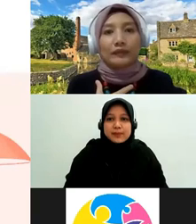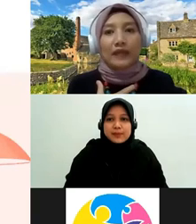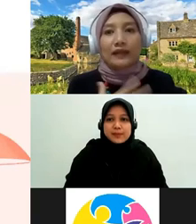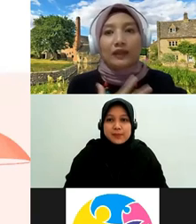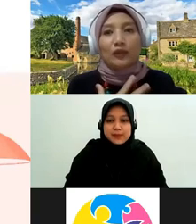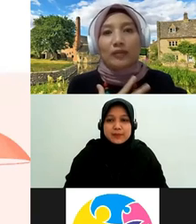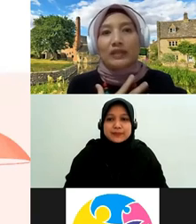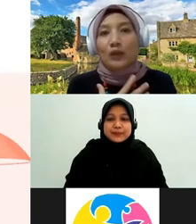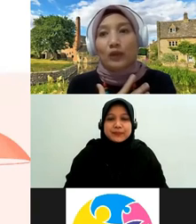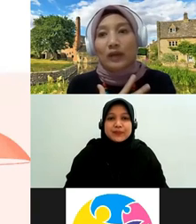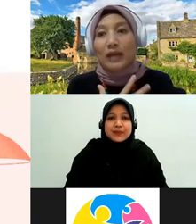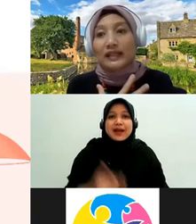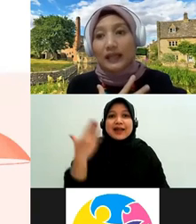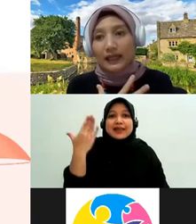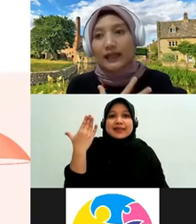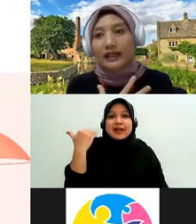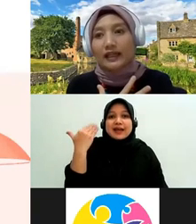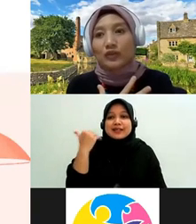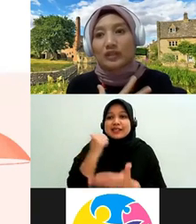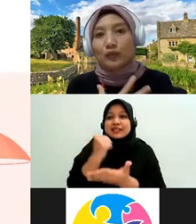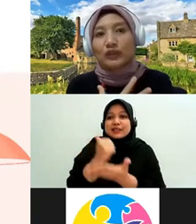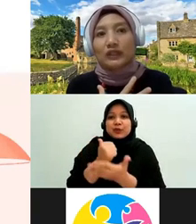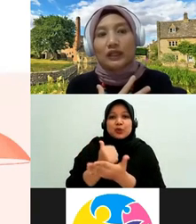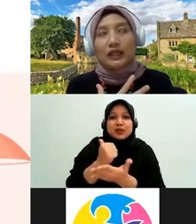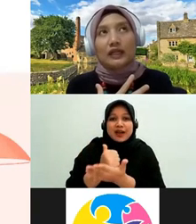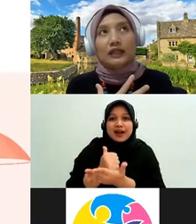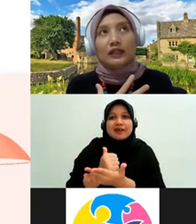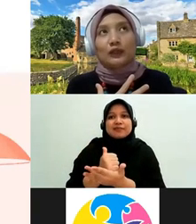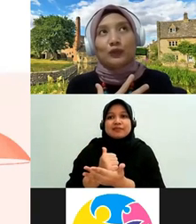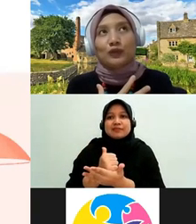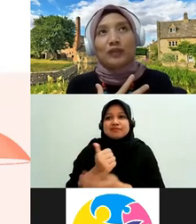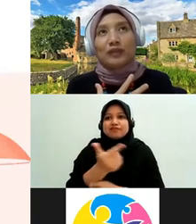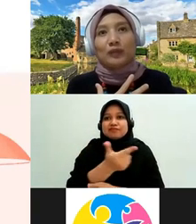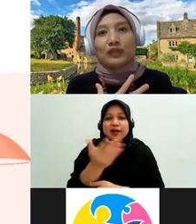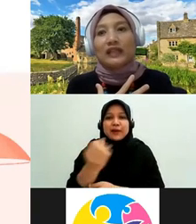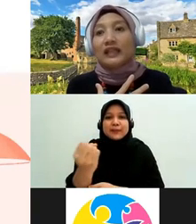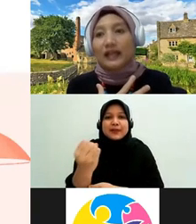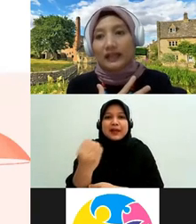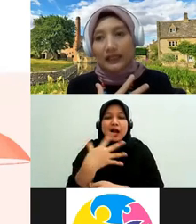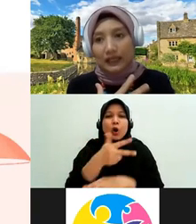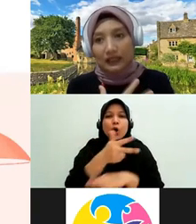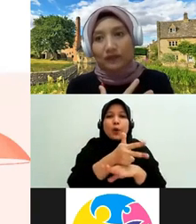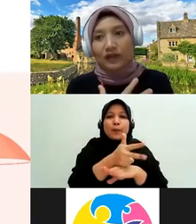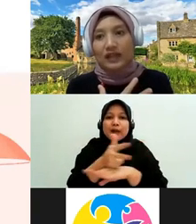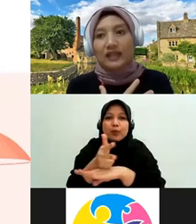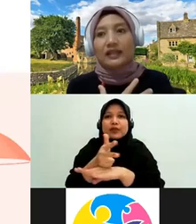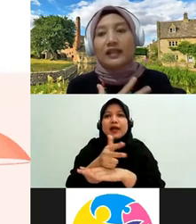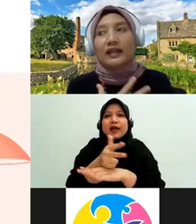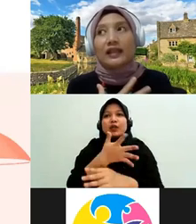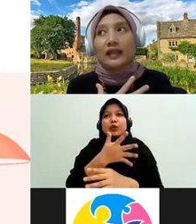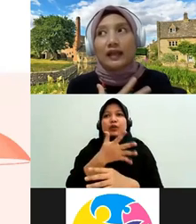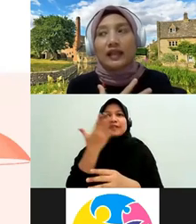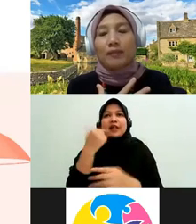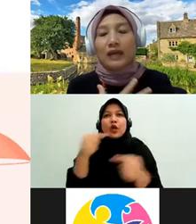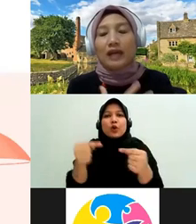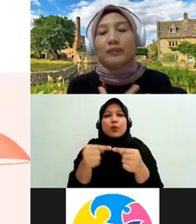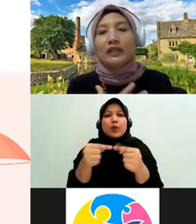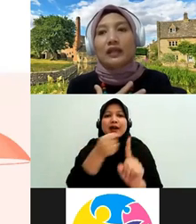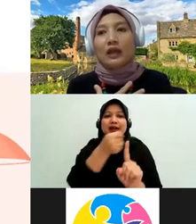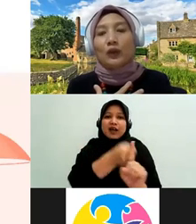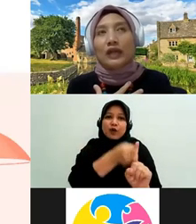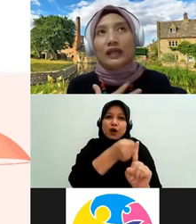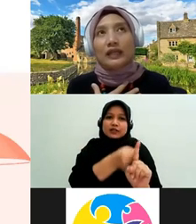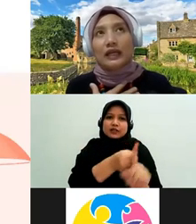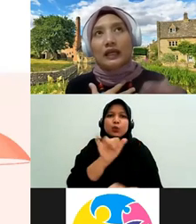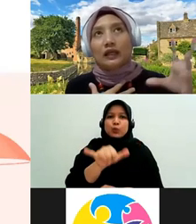tadi itu sebenarnya udah banyak yang nyebut-nyebut tujuan peliputan dikaitkan dengan advokasi dan saya sangat sepaham